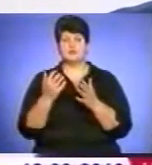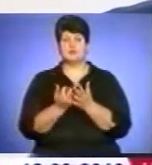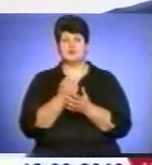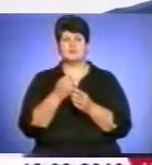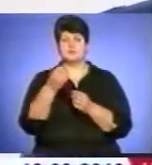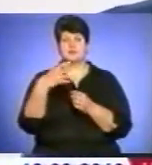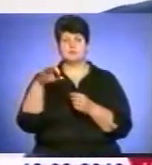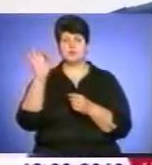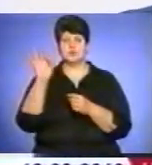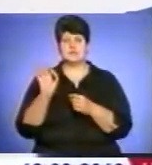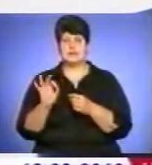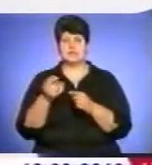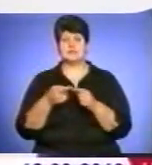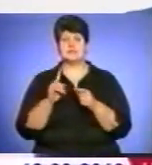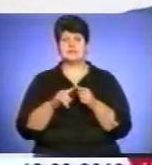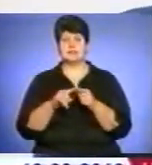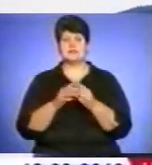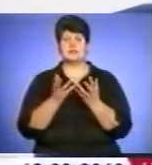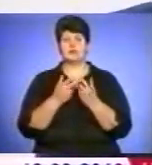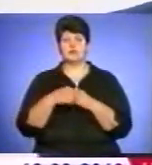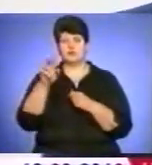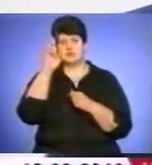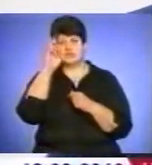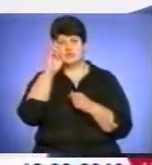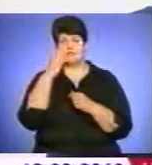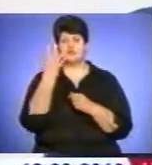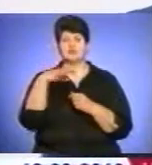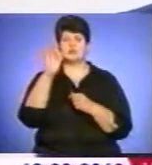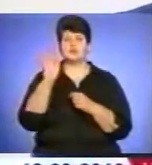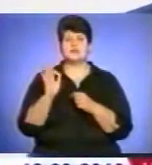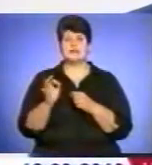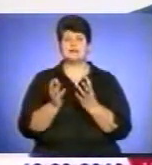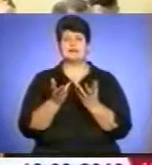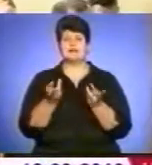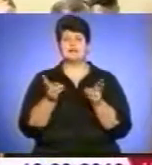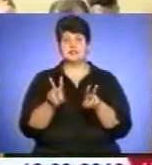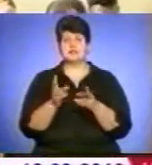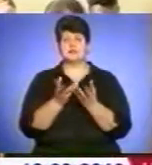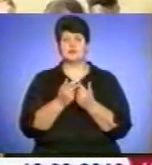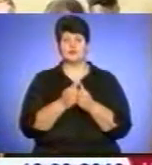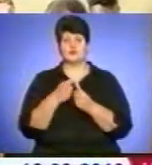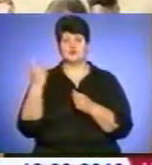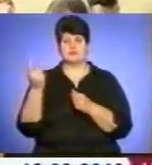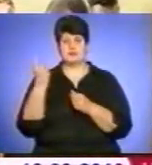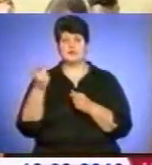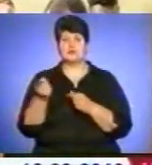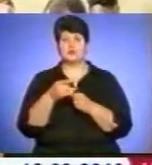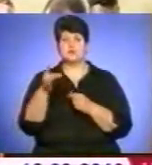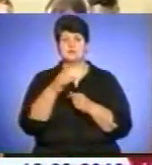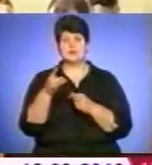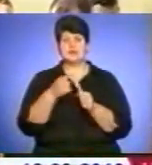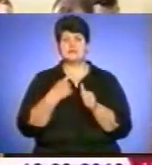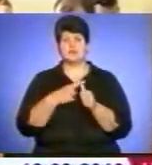тоді 15% за рахунок держави, 4% залишається за рахунок господарства. Тернопільський район по праву називають